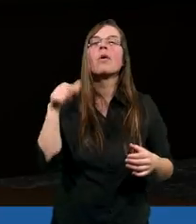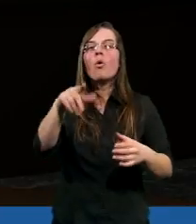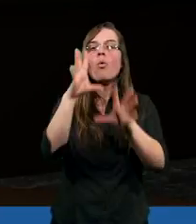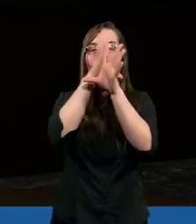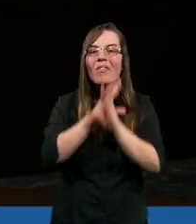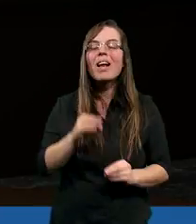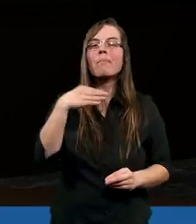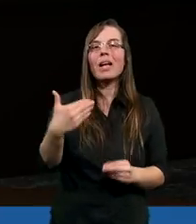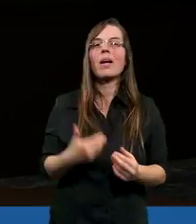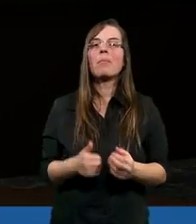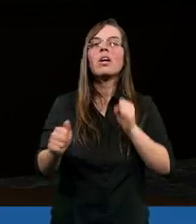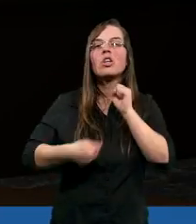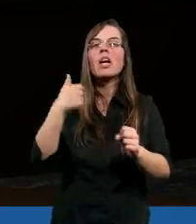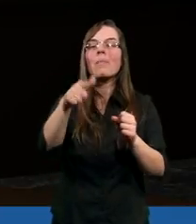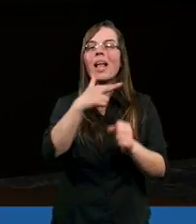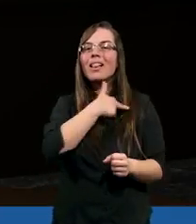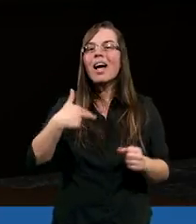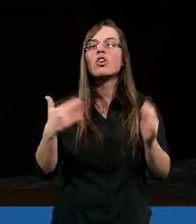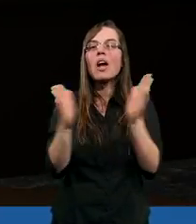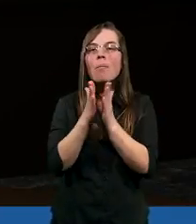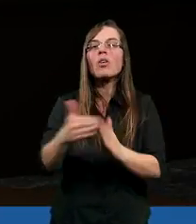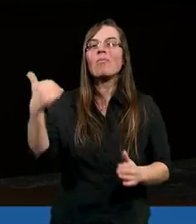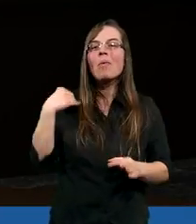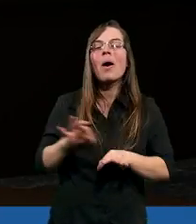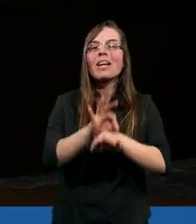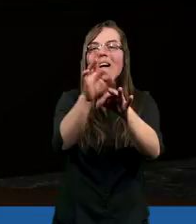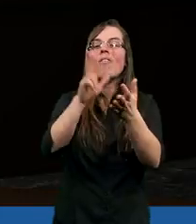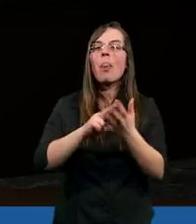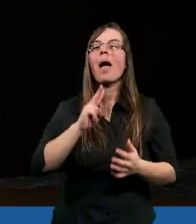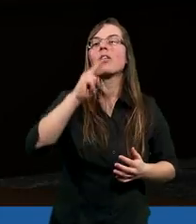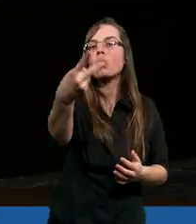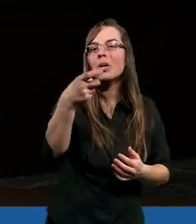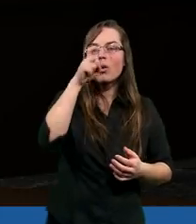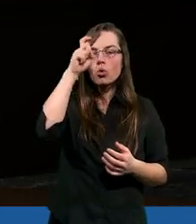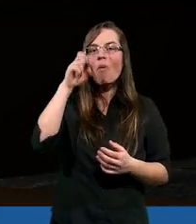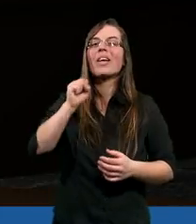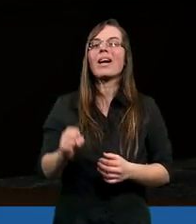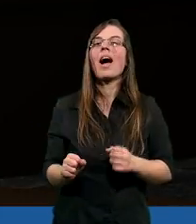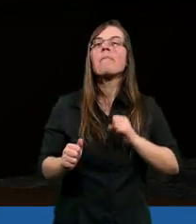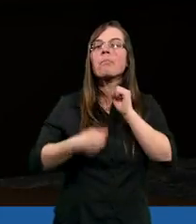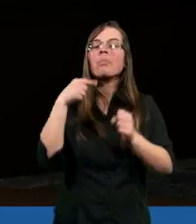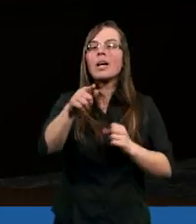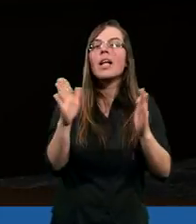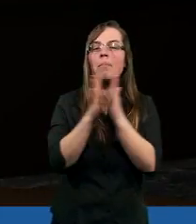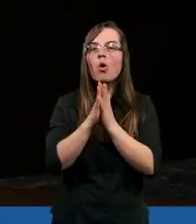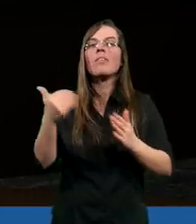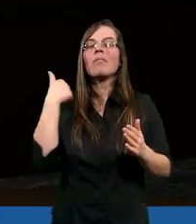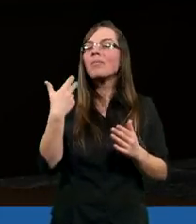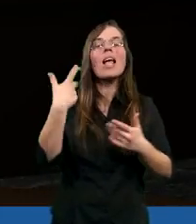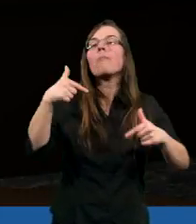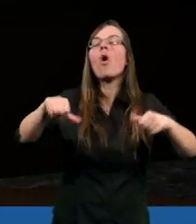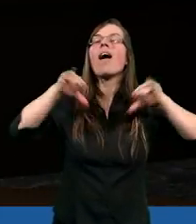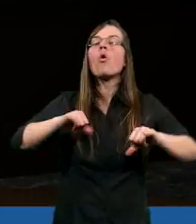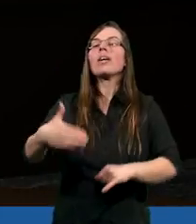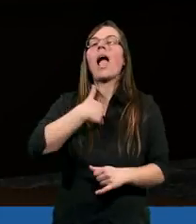taką uwielbieniową modlitwę, żeby ta nasza modlitwa zawsze była skierowana na drugiego człowieka, żeby mało w tej modlitwie było tego